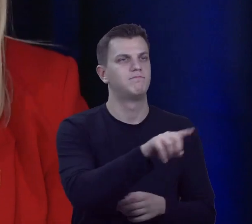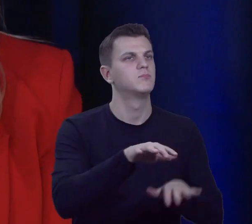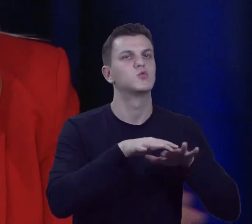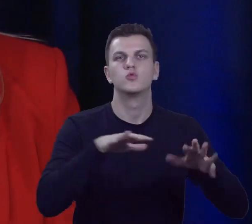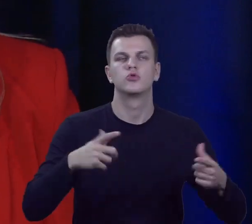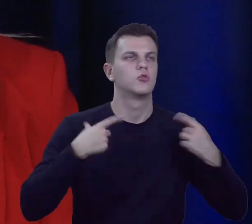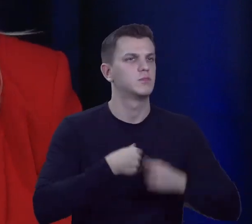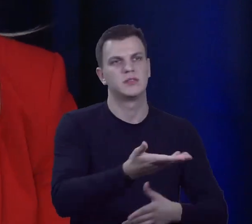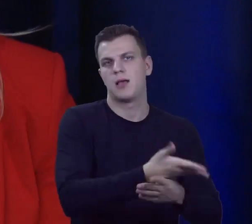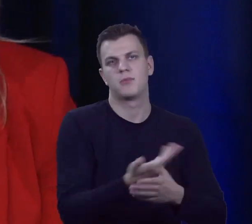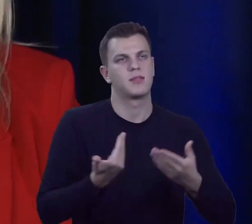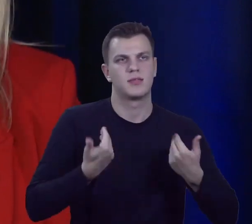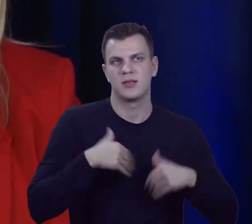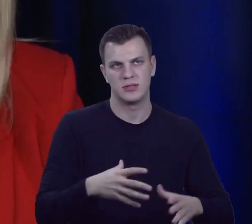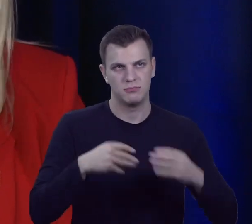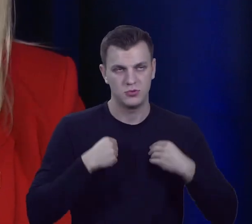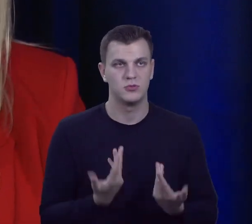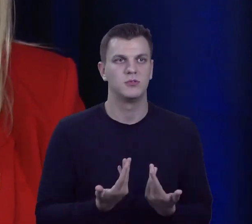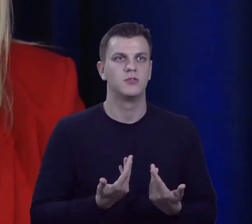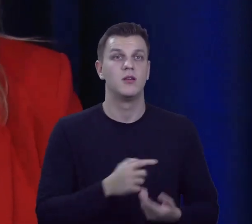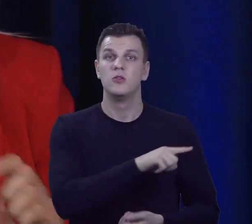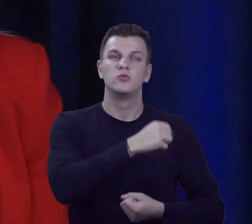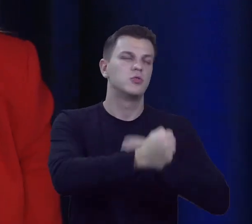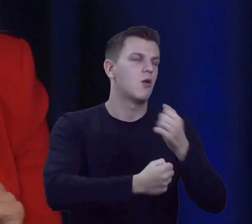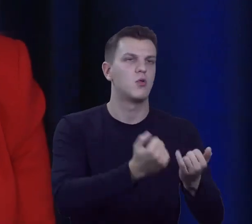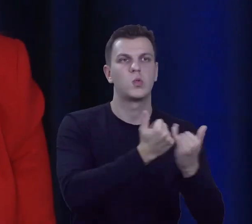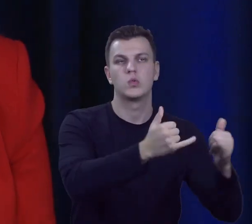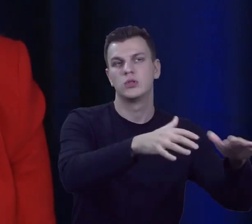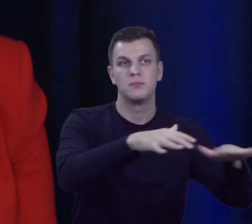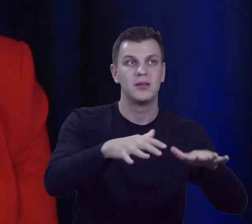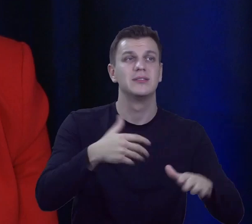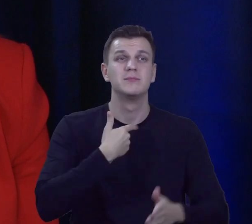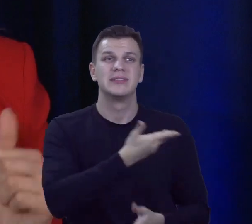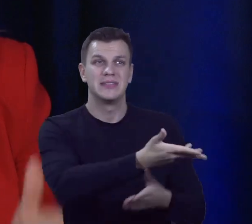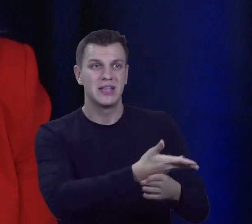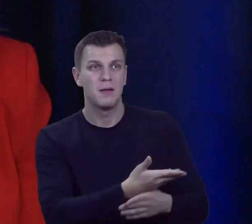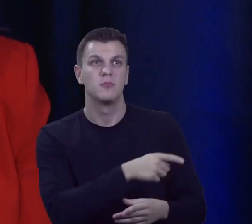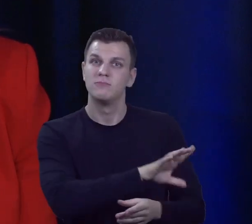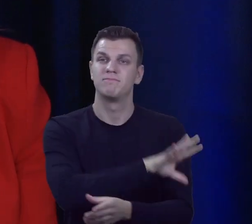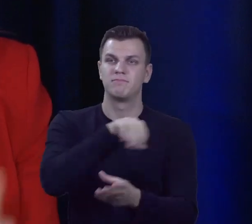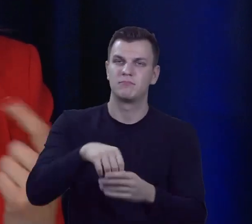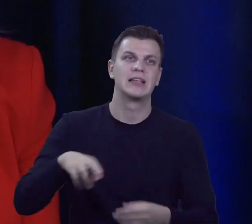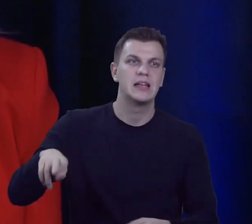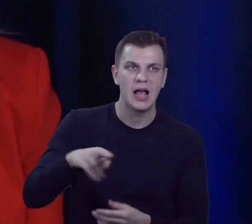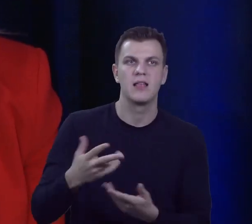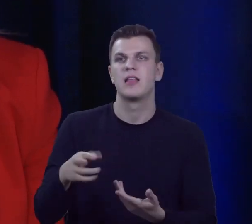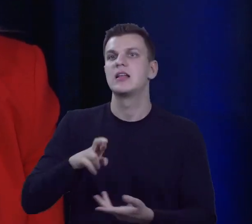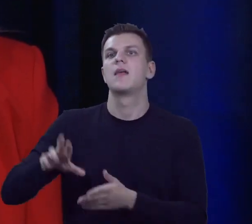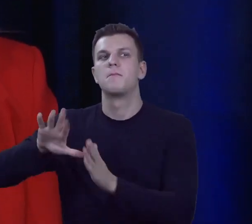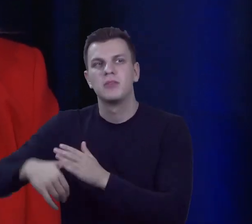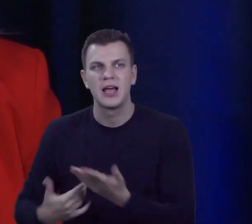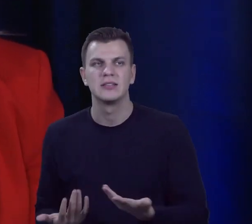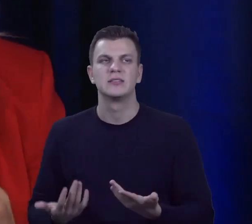które w przestrzeniach działają, na różnych frontach, do tego, żeby podjęły decyzję startu. Na Radnego, do Rady Miasta, czy do Rady